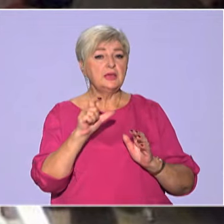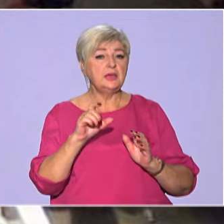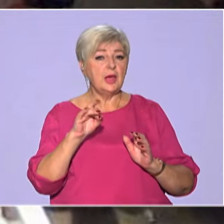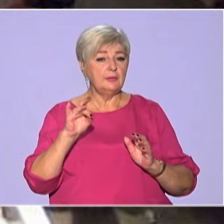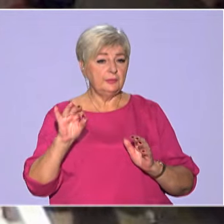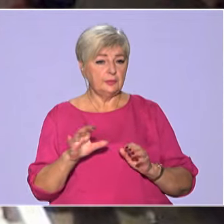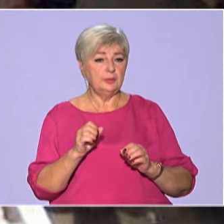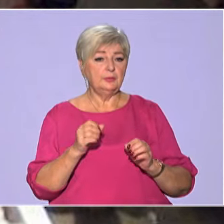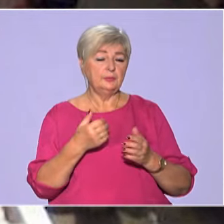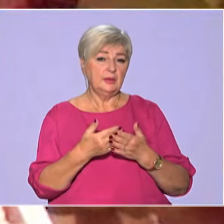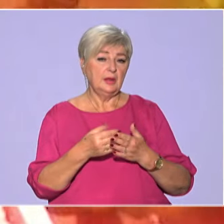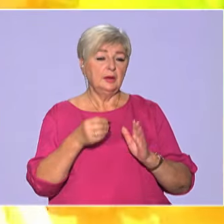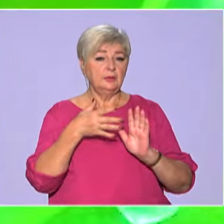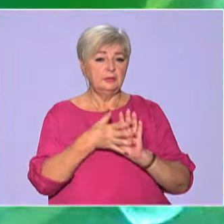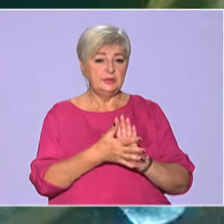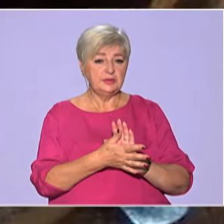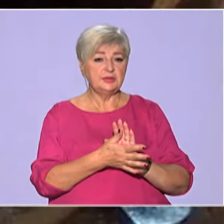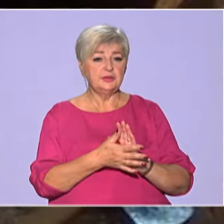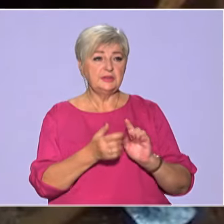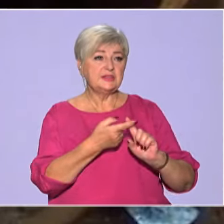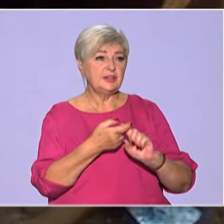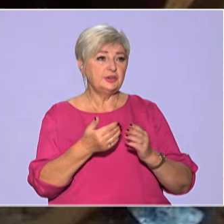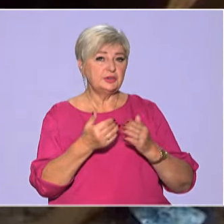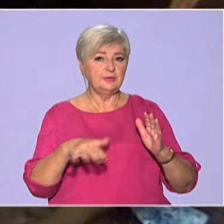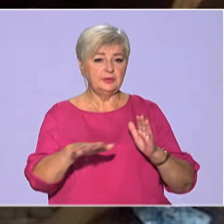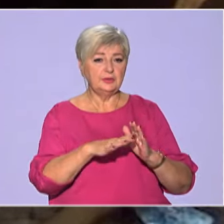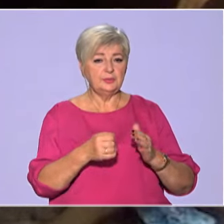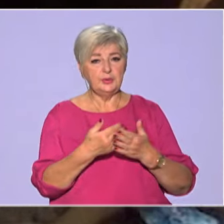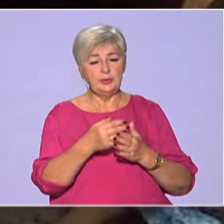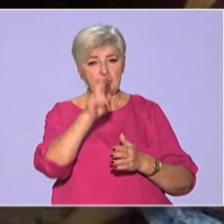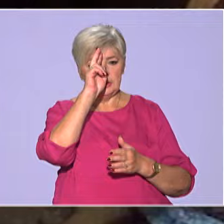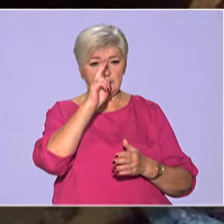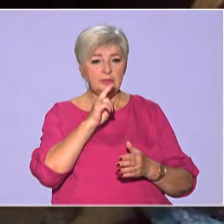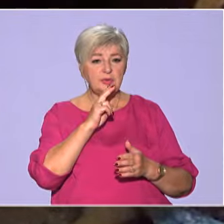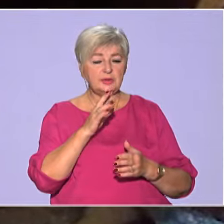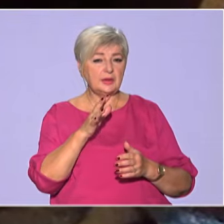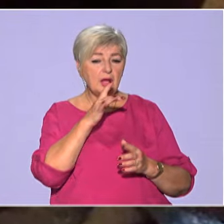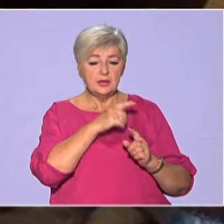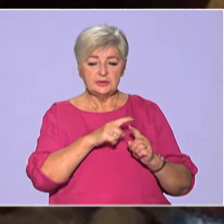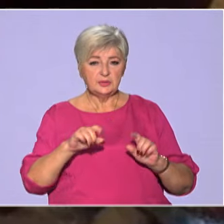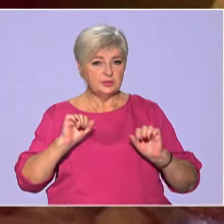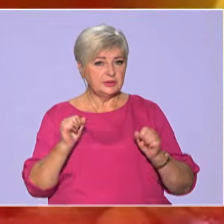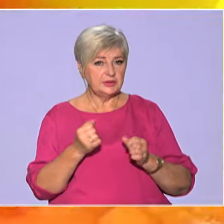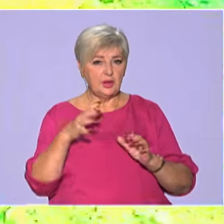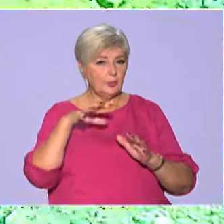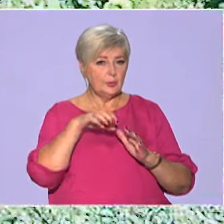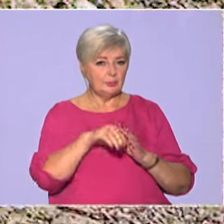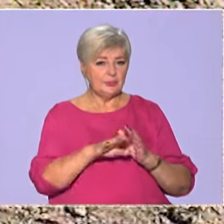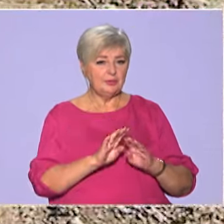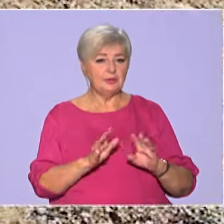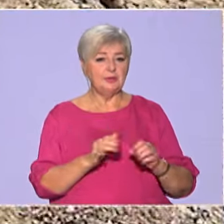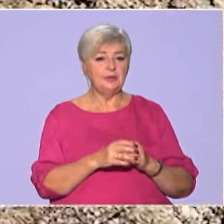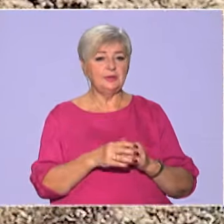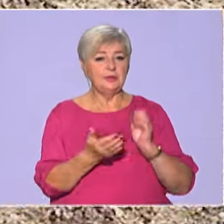вистачити, в залежності, звичайно, від квадратури, десь на два місяці. Тобто, в сезон ви не вкладаєтесь. Ще з приводу дрів,